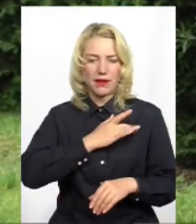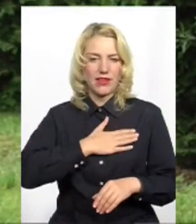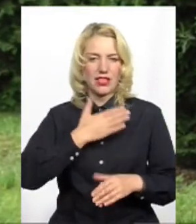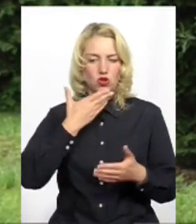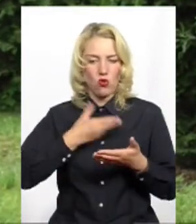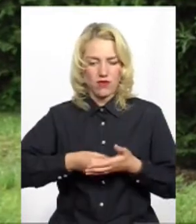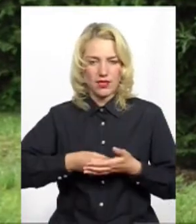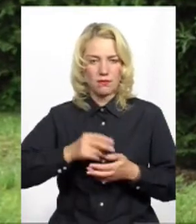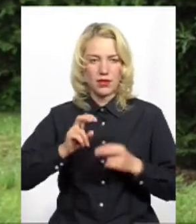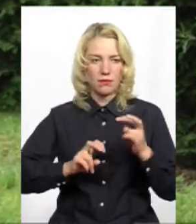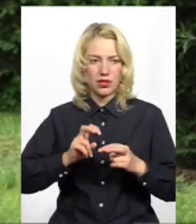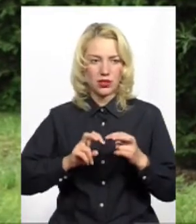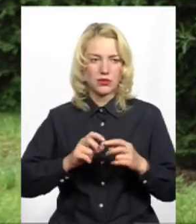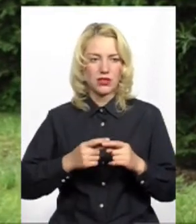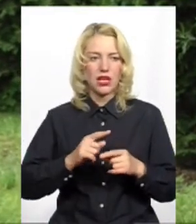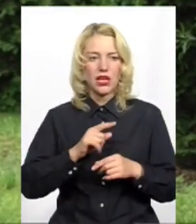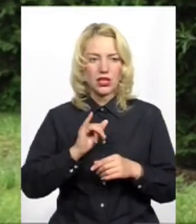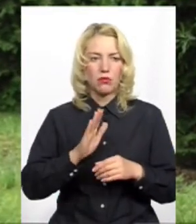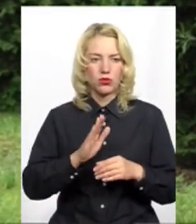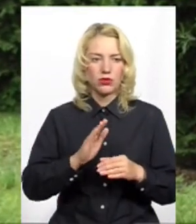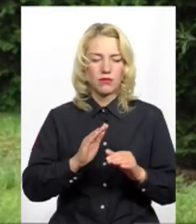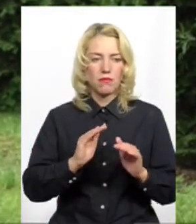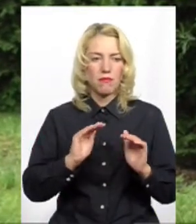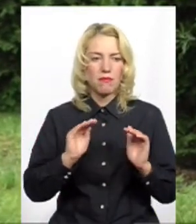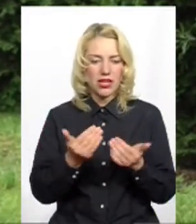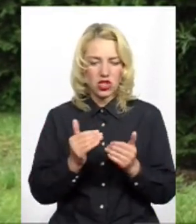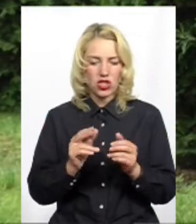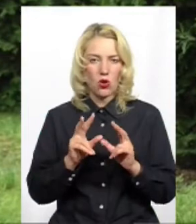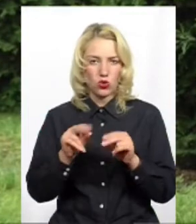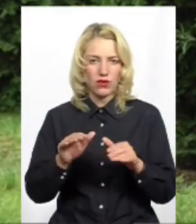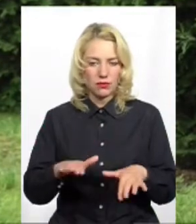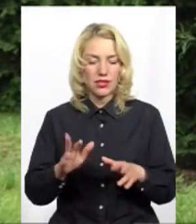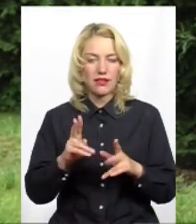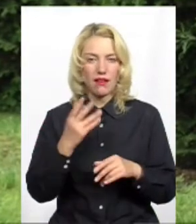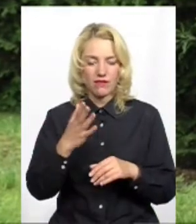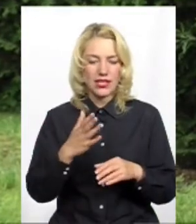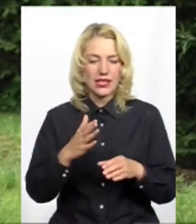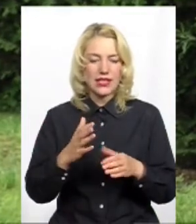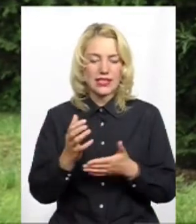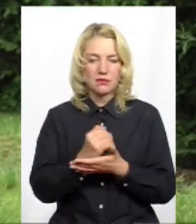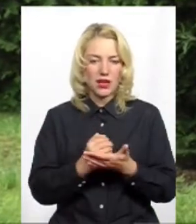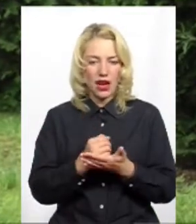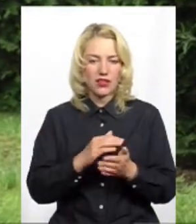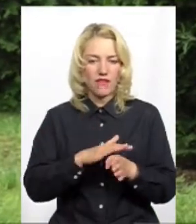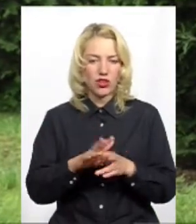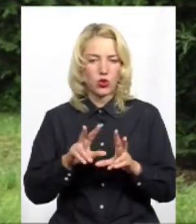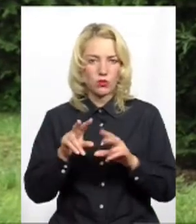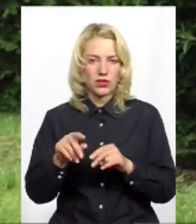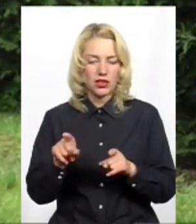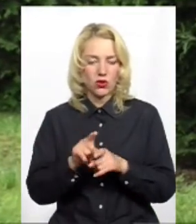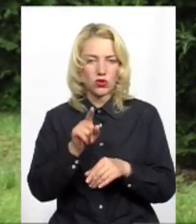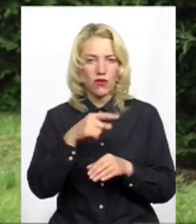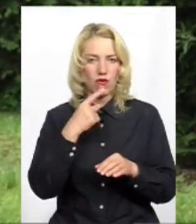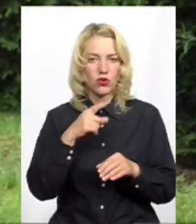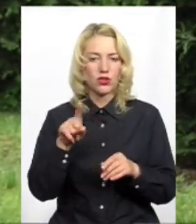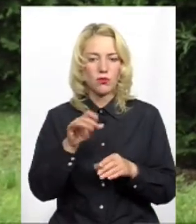державних підприємств ще зменшить кількість подібних гарантованих місць. Як ви збираєтесь виконати обіцяне? Також ви декларуєте